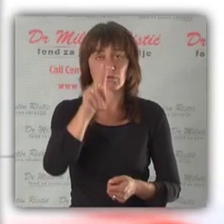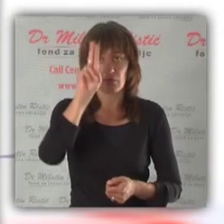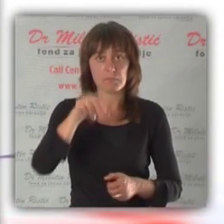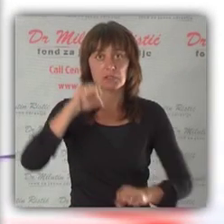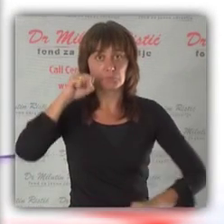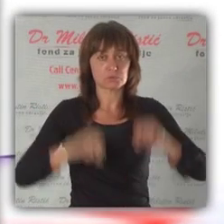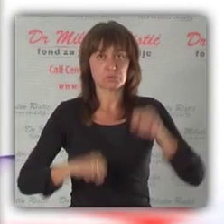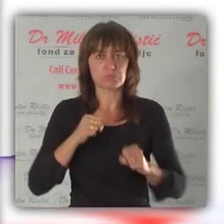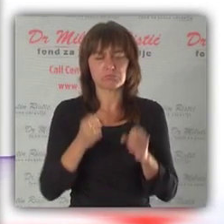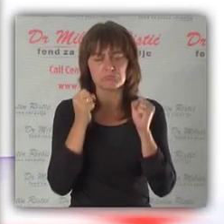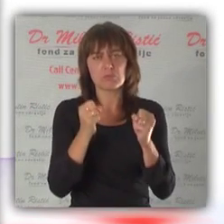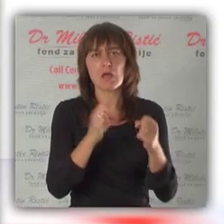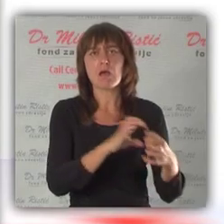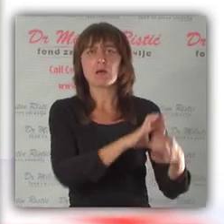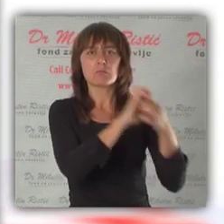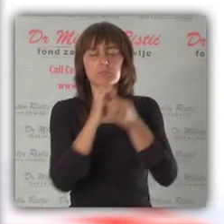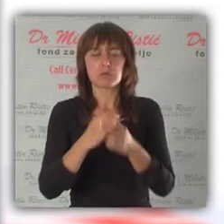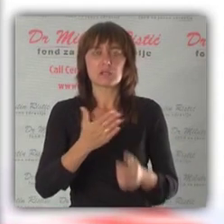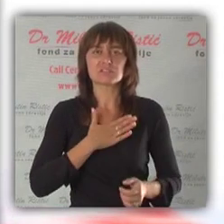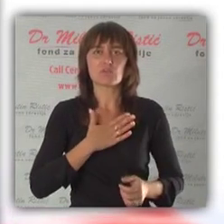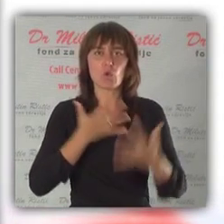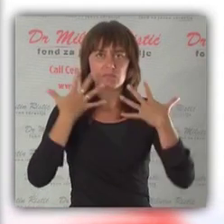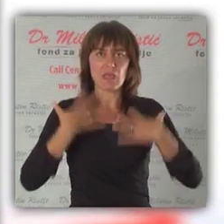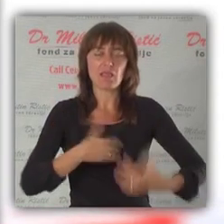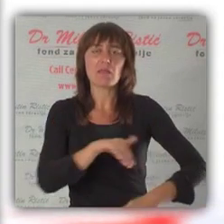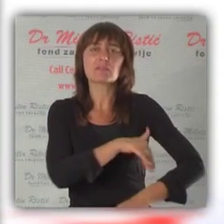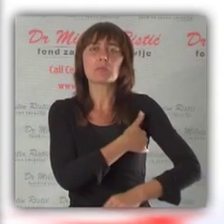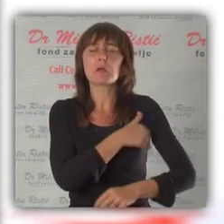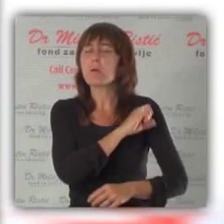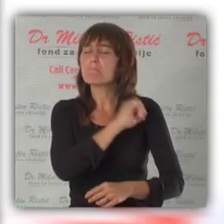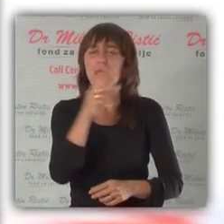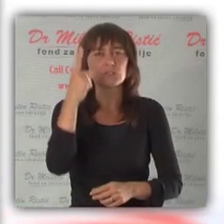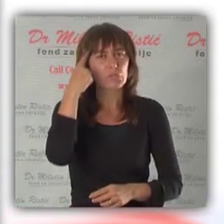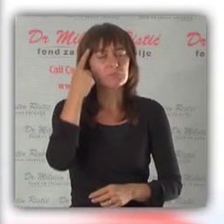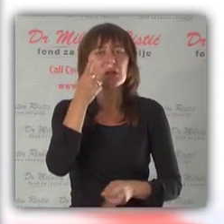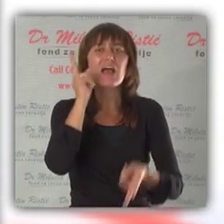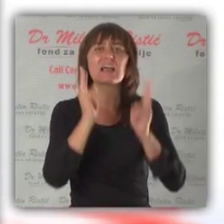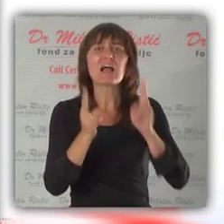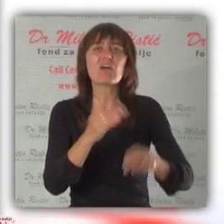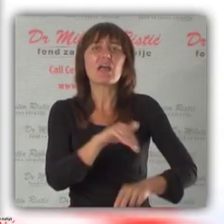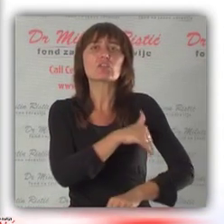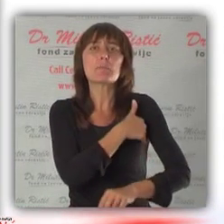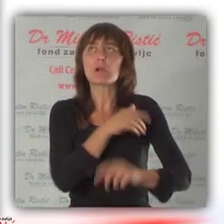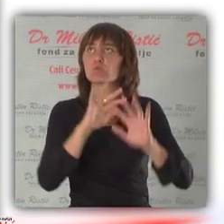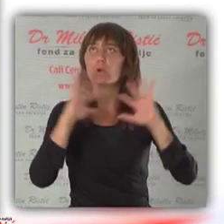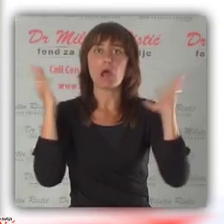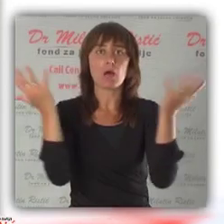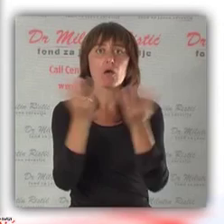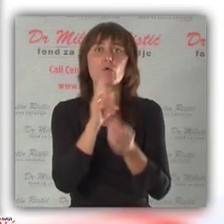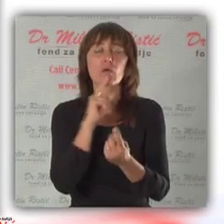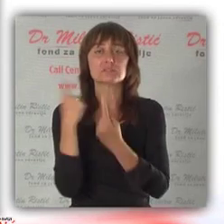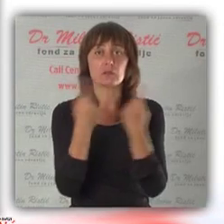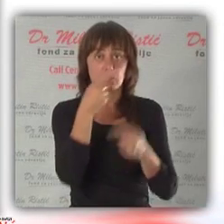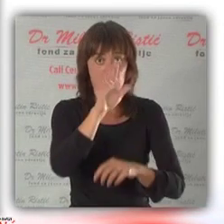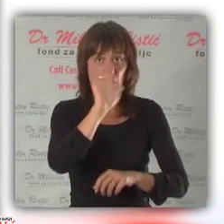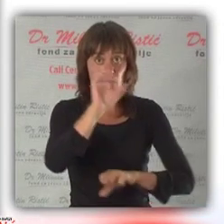Čovjek ima sposobnost da održi konstantnom svoju telesnu temperaturu bez obzira na to kakva je temperatura okoline